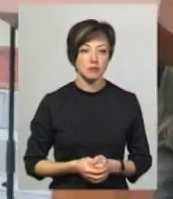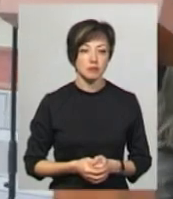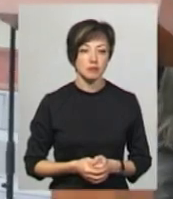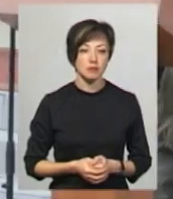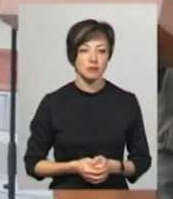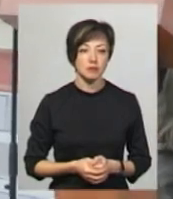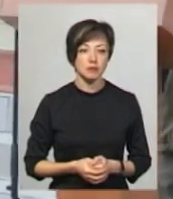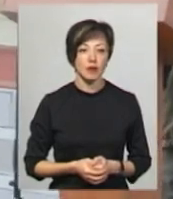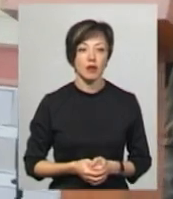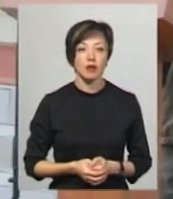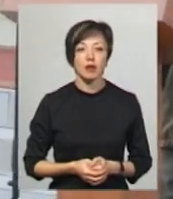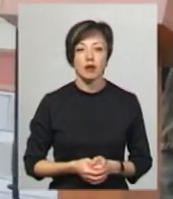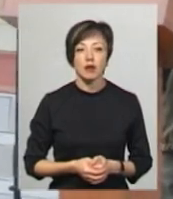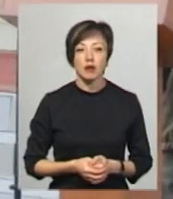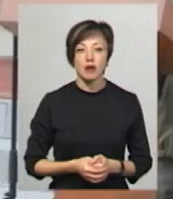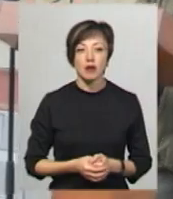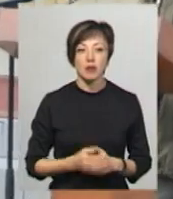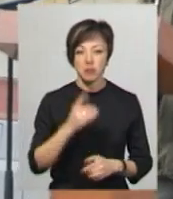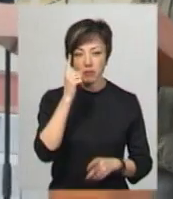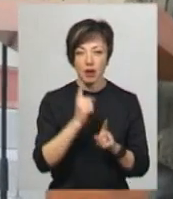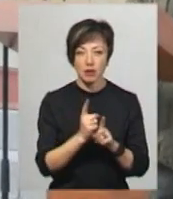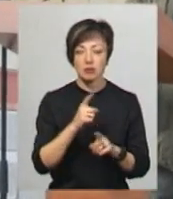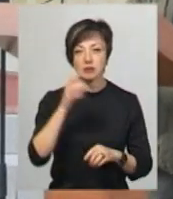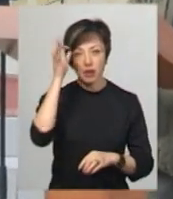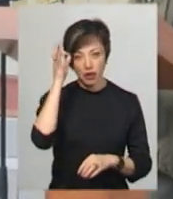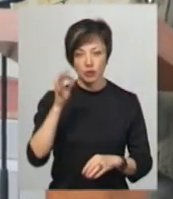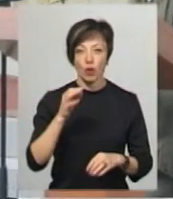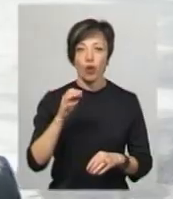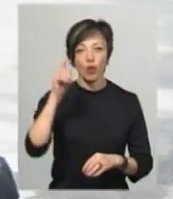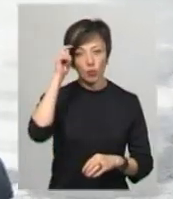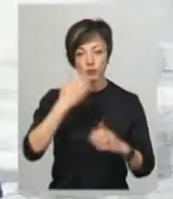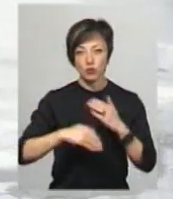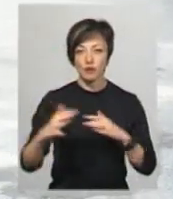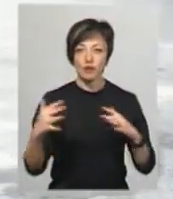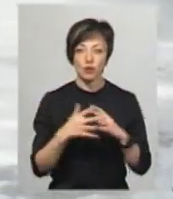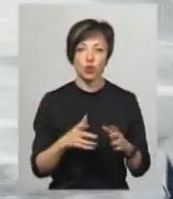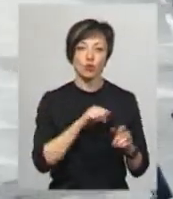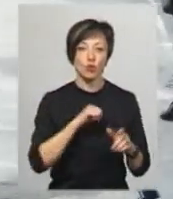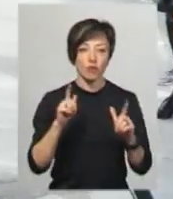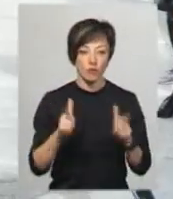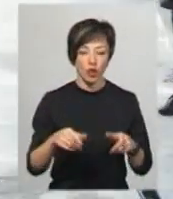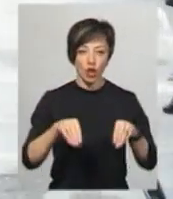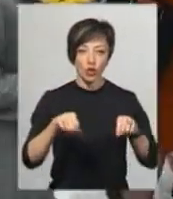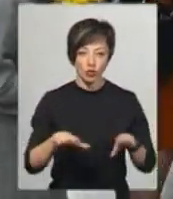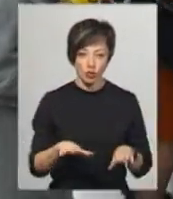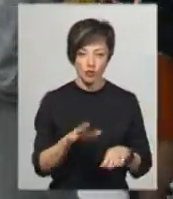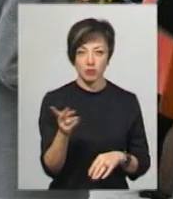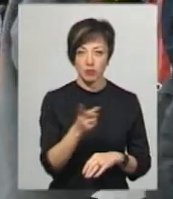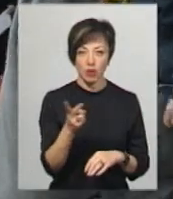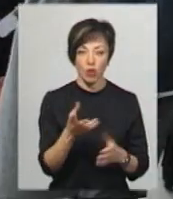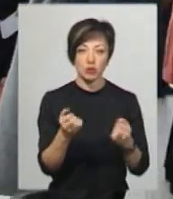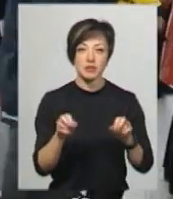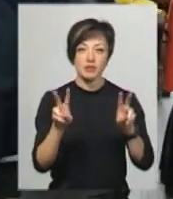Праздник ябу Дмитра В'ячеслав Івах згадує, що хлопець пішов на війну на сході добровольцем. Ріща Хмельницької міської ради Артем Мазур та Дмитро Івах